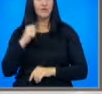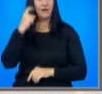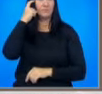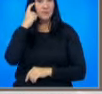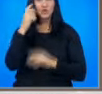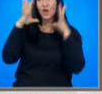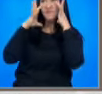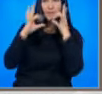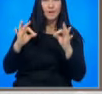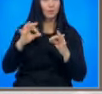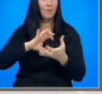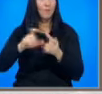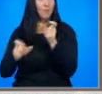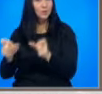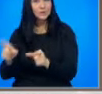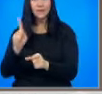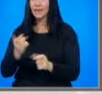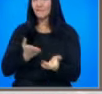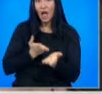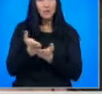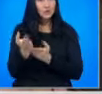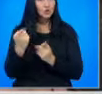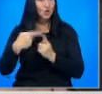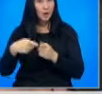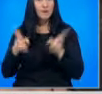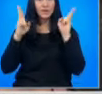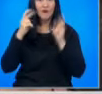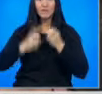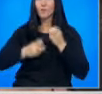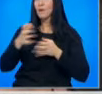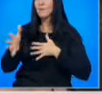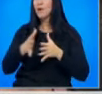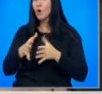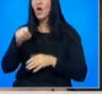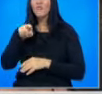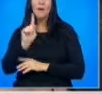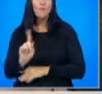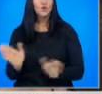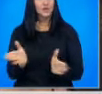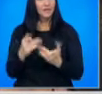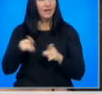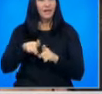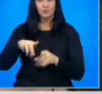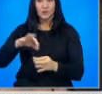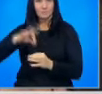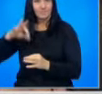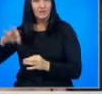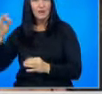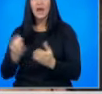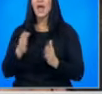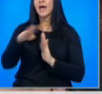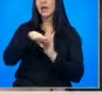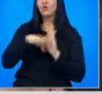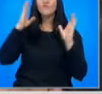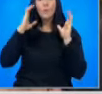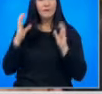смята, че вниманието на политиците трябва да бъде насочено към решаване на проблемите на хората. А това може да стане като се излъчи редовно правителство.